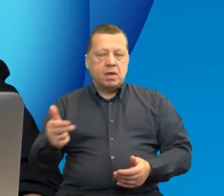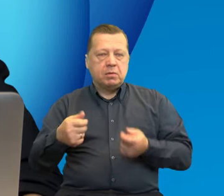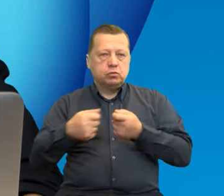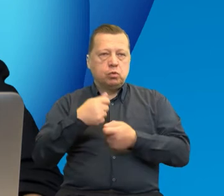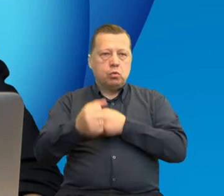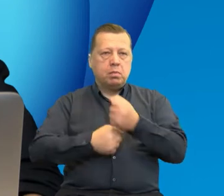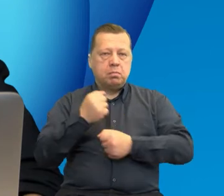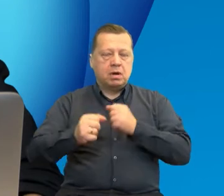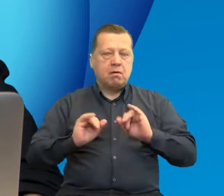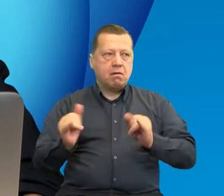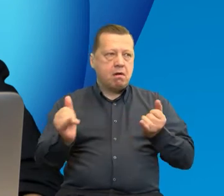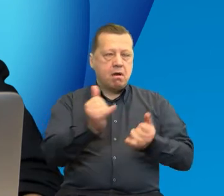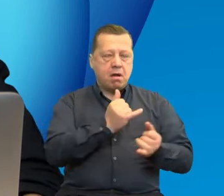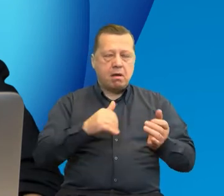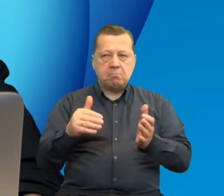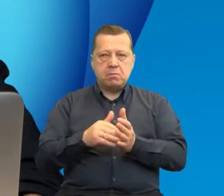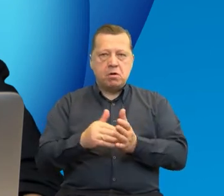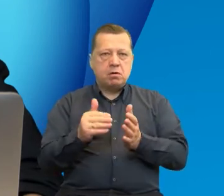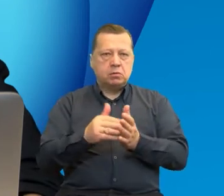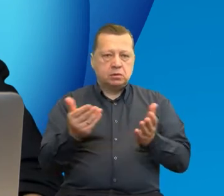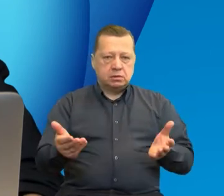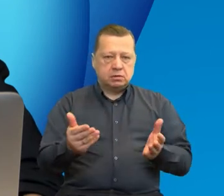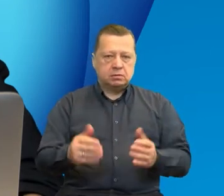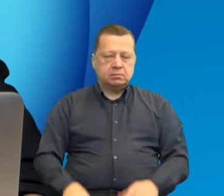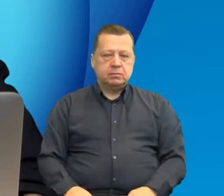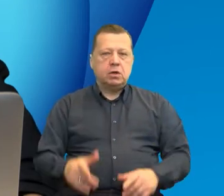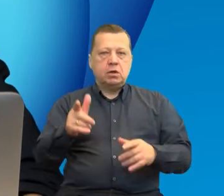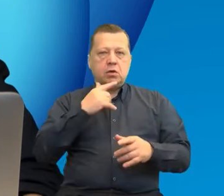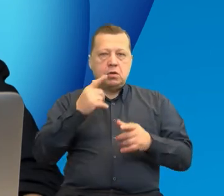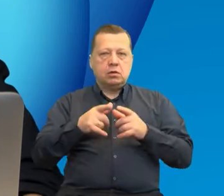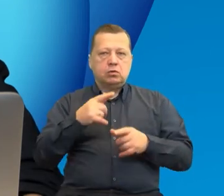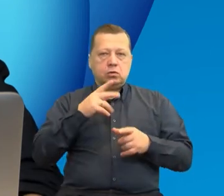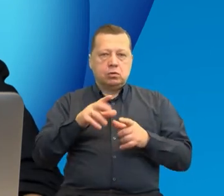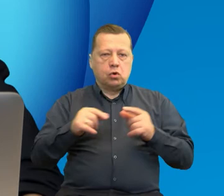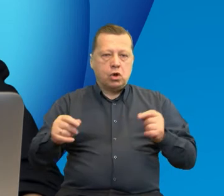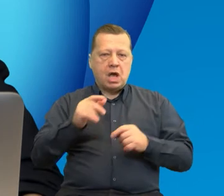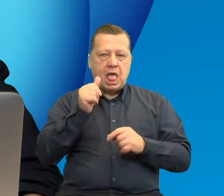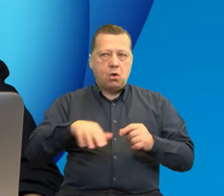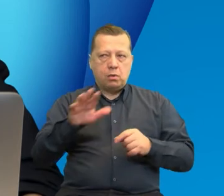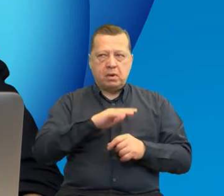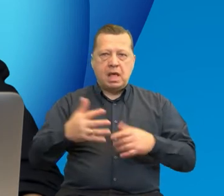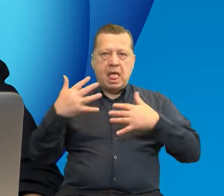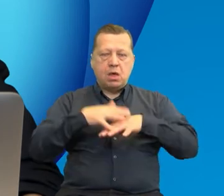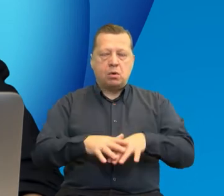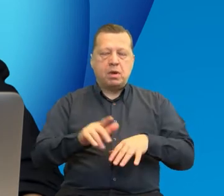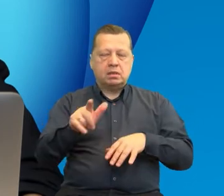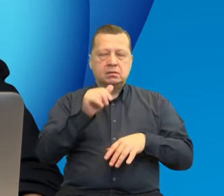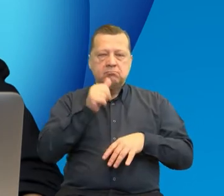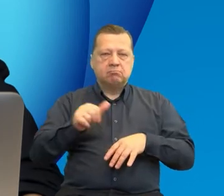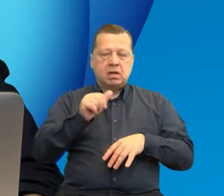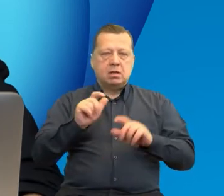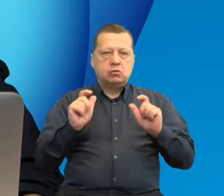współpracować partnerzy w ramach i poza Unią Europejską? Co sprzyja integracji europejskiej?